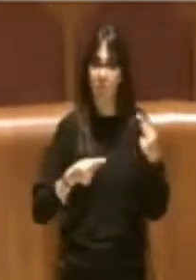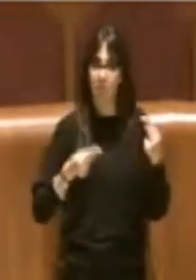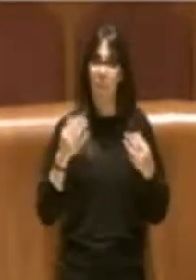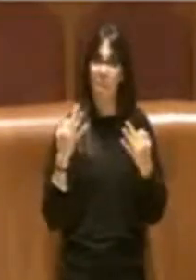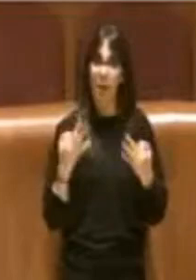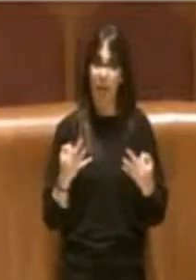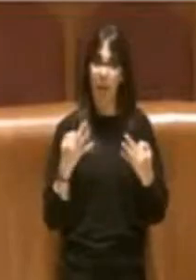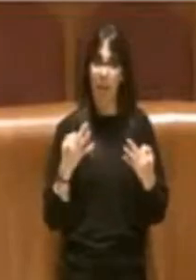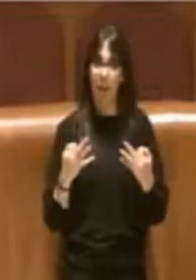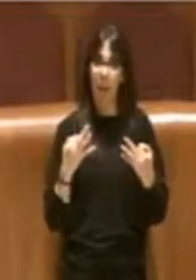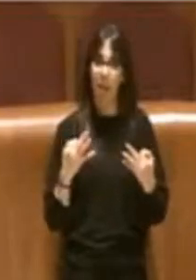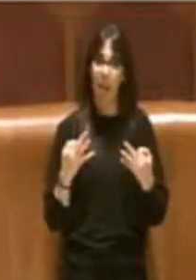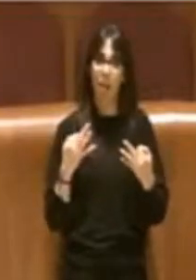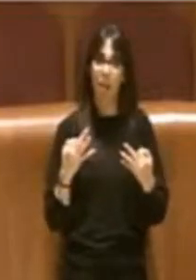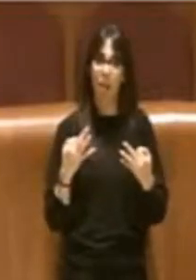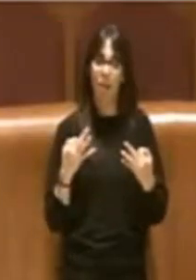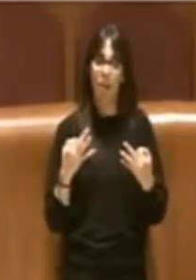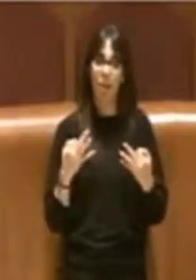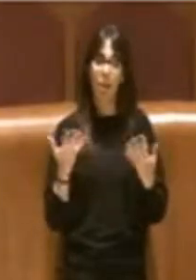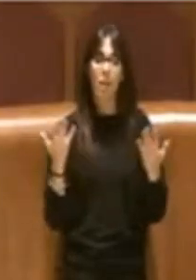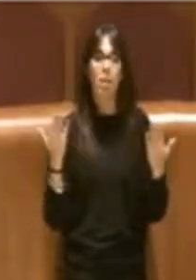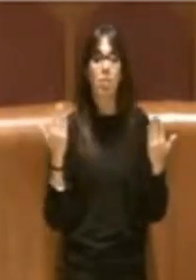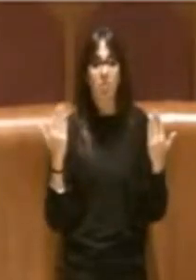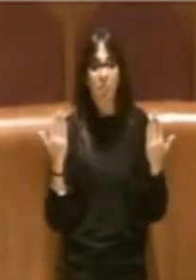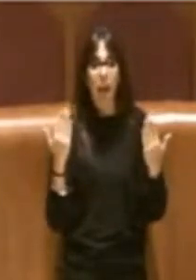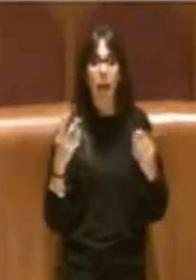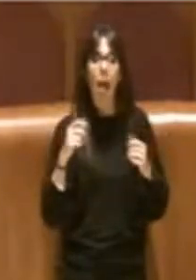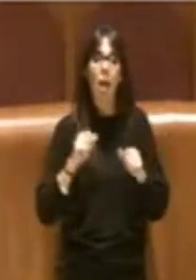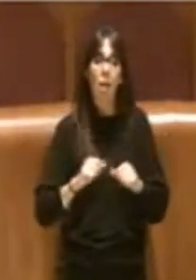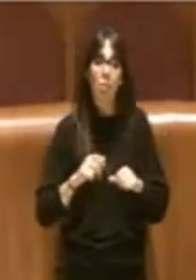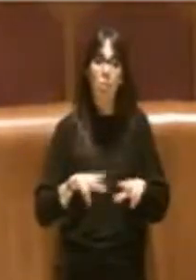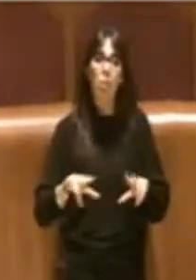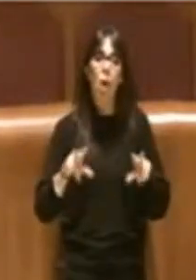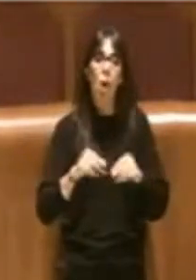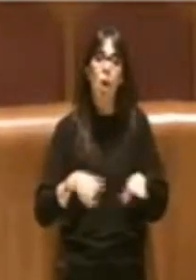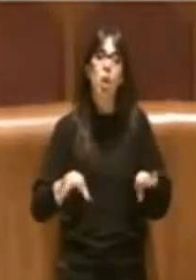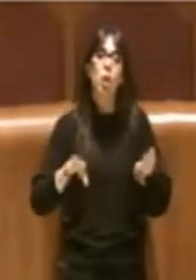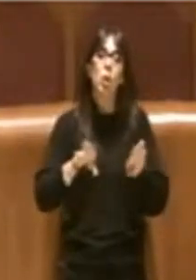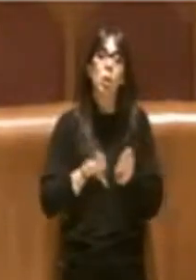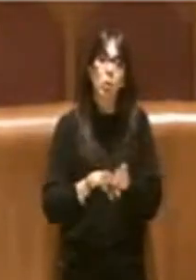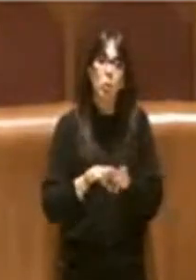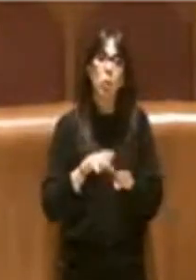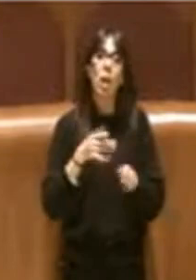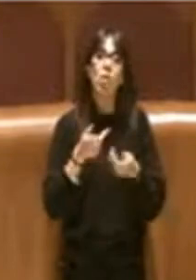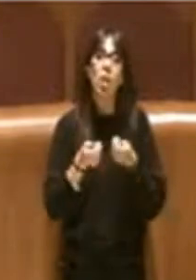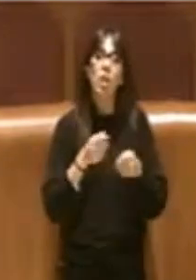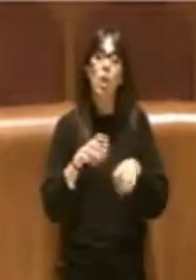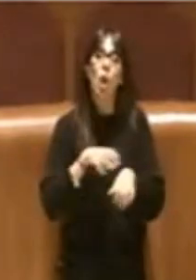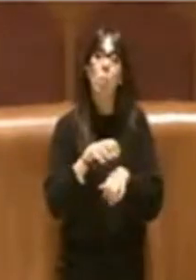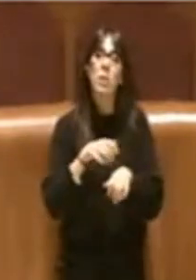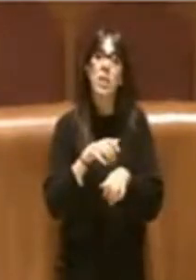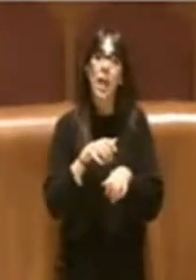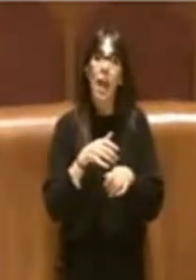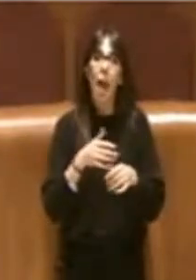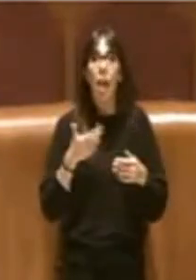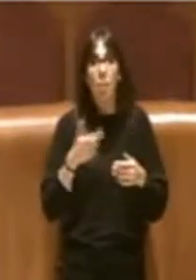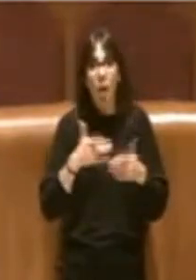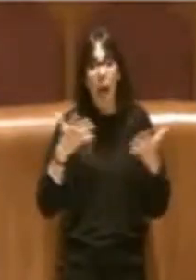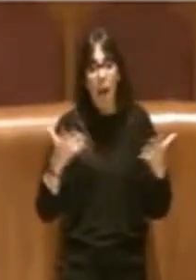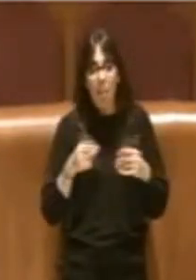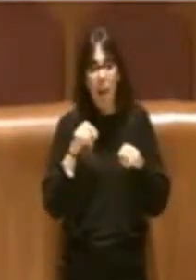Benvenga l'ulteriore sprone della chiusura della gestione commissariale, che quantomeno ci costringe a fare queste cose.